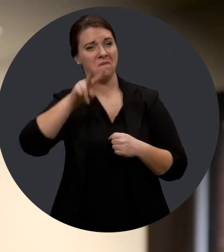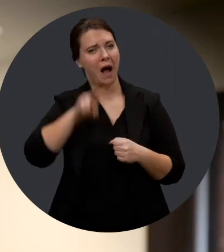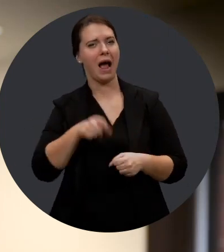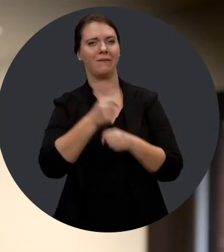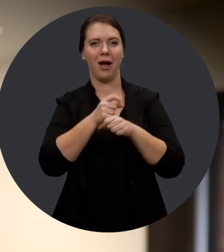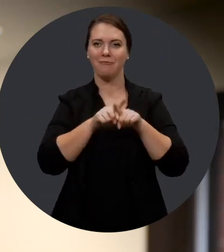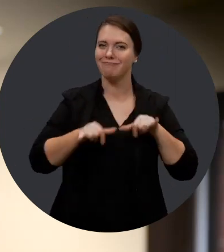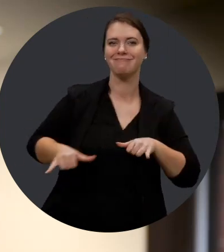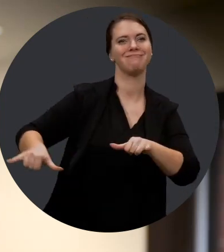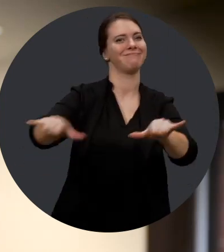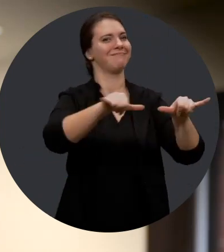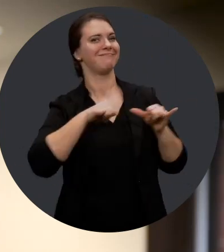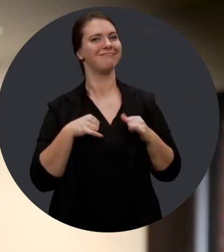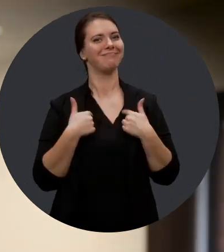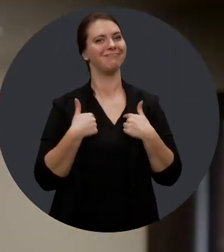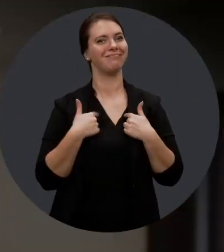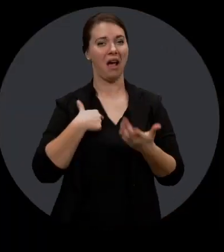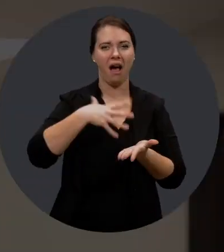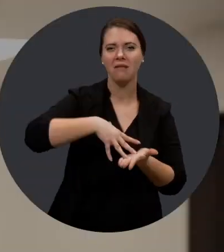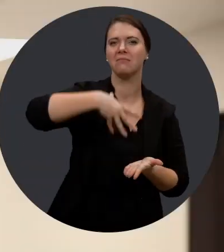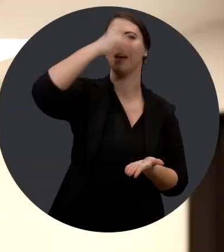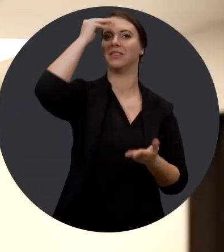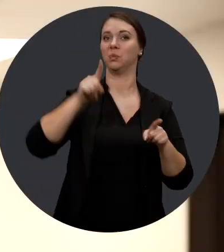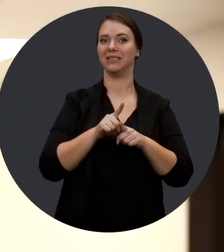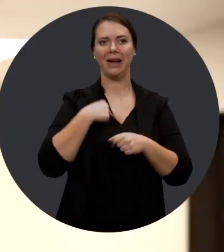Je suis très heureux d'avoir un vrai emploi, comme tout le monde.